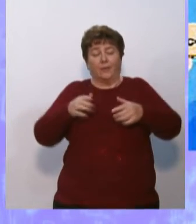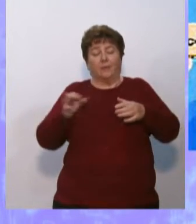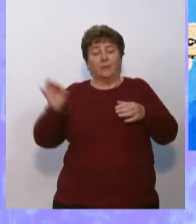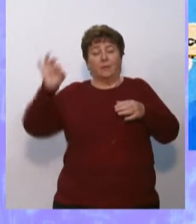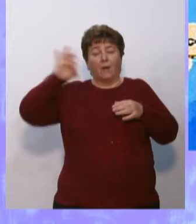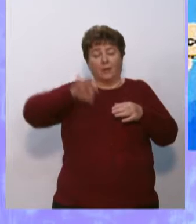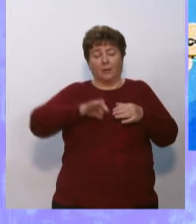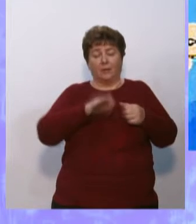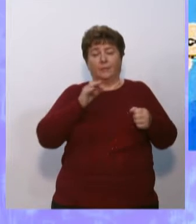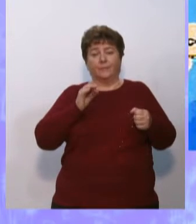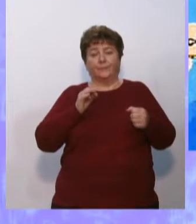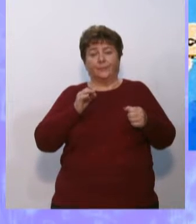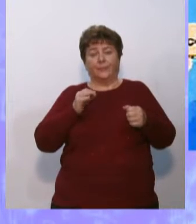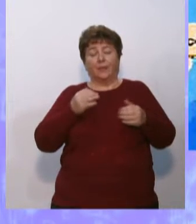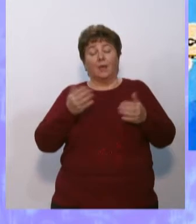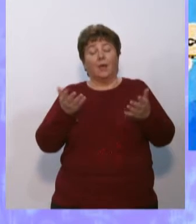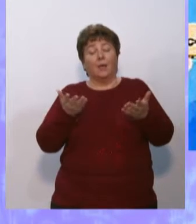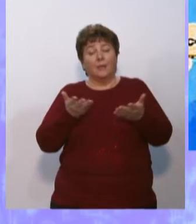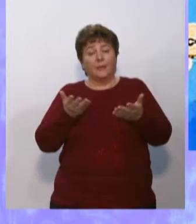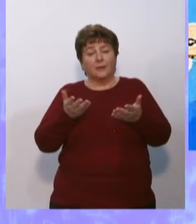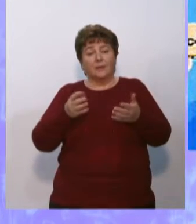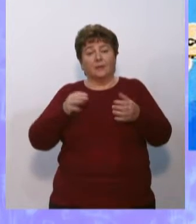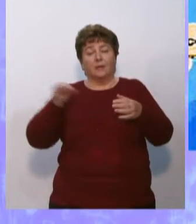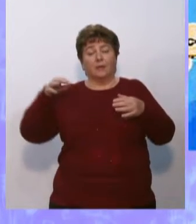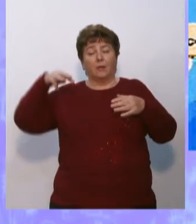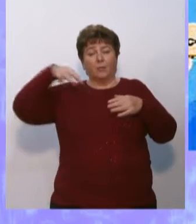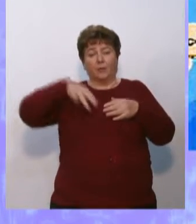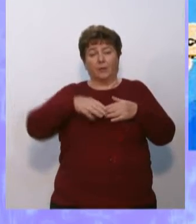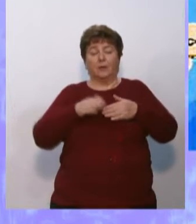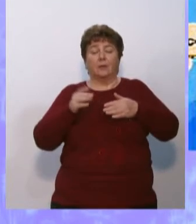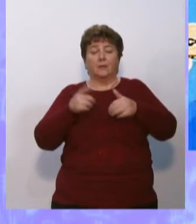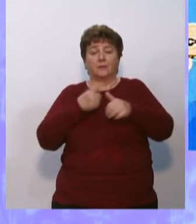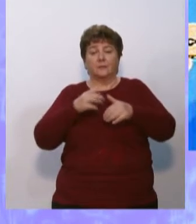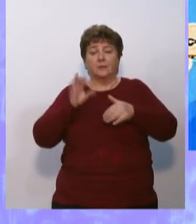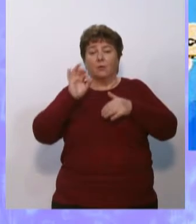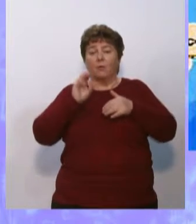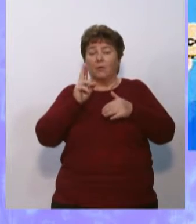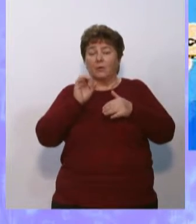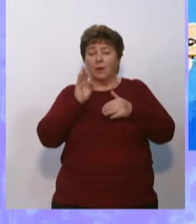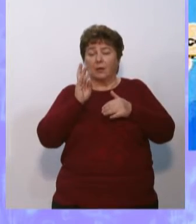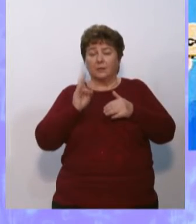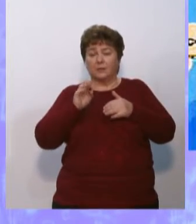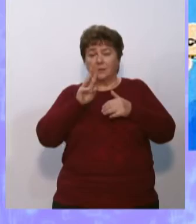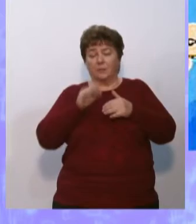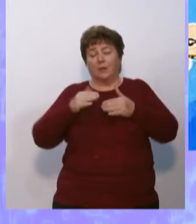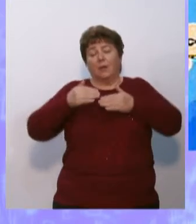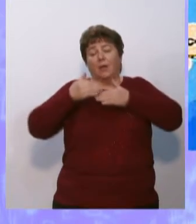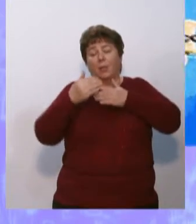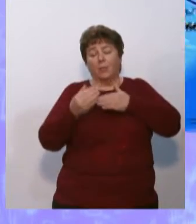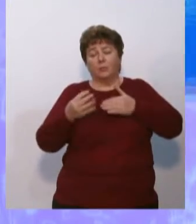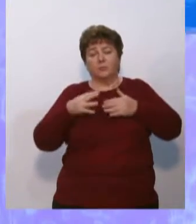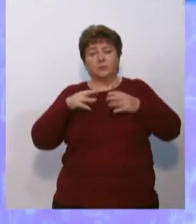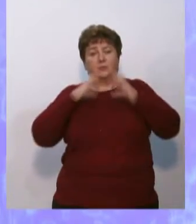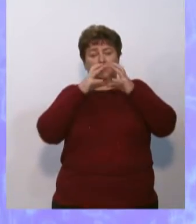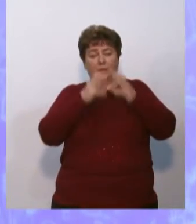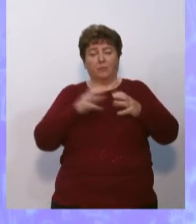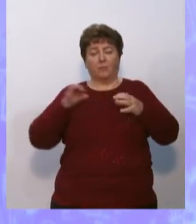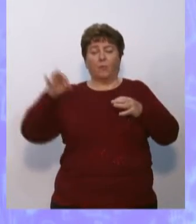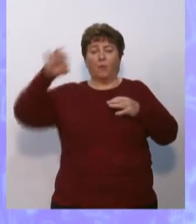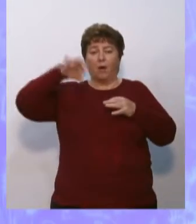океан. Такие моря называются окраинными и относятся к мировому океану.